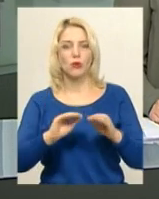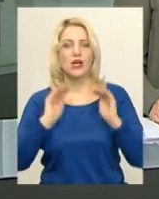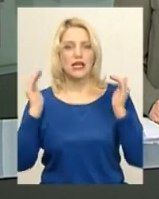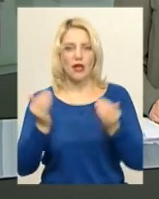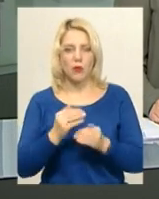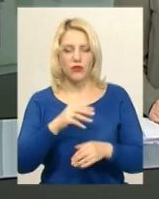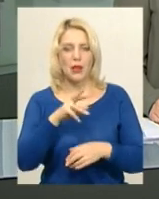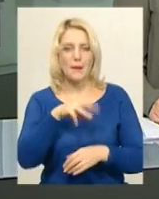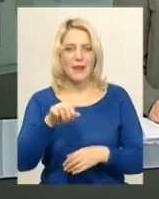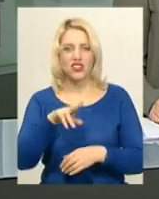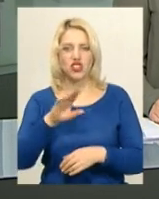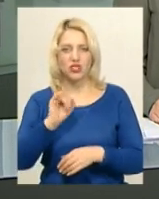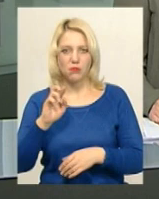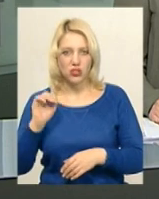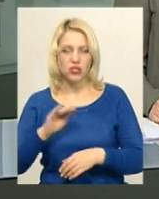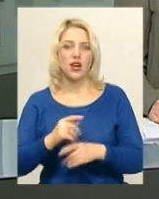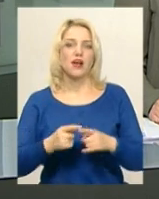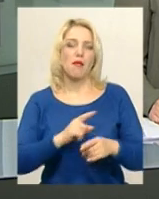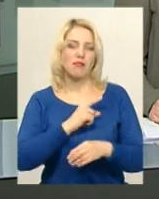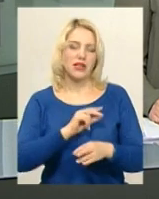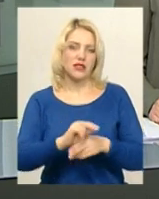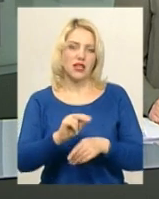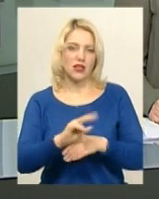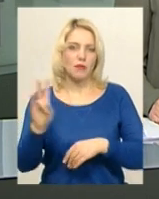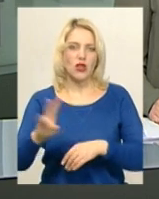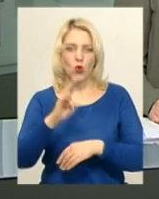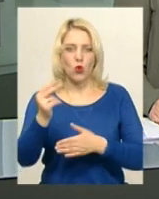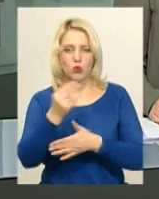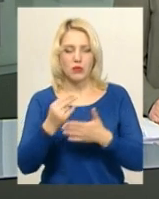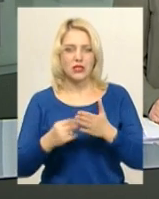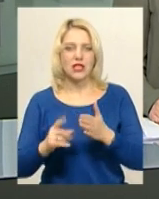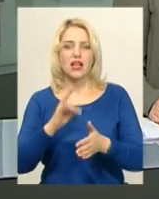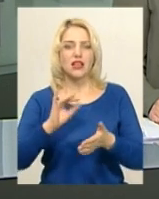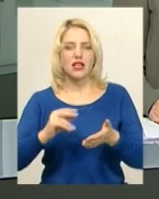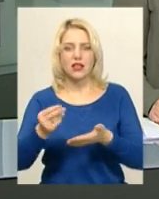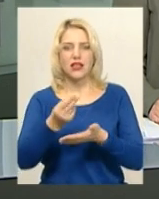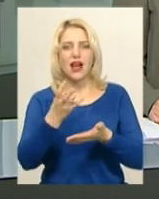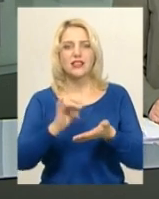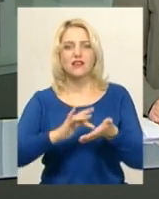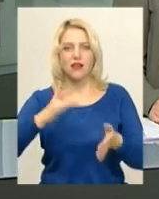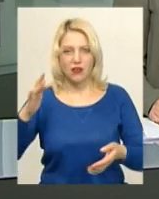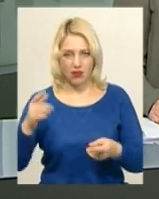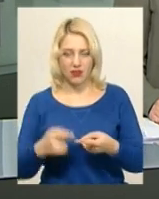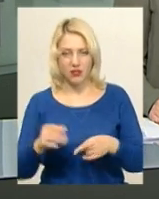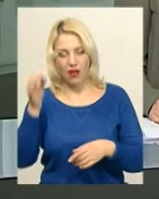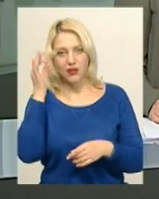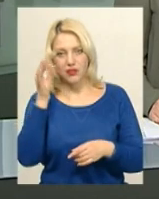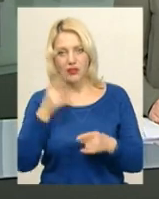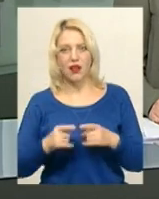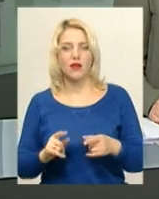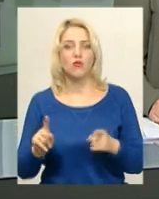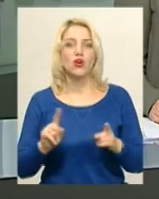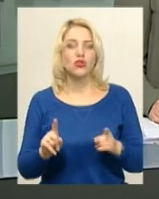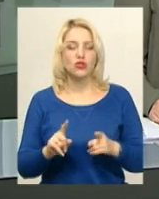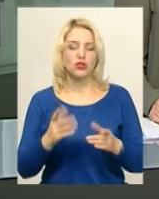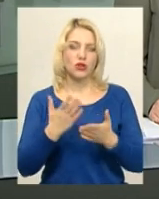Меживіш Литичівського району майстер-клас з іконопису на склі для дітей недільної школи. Нагадаю, зараз у музеї заповідника